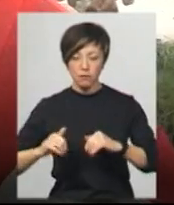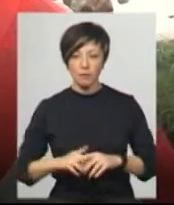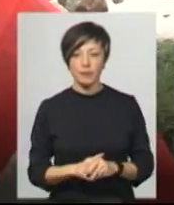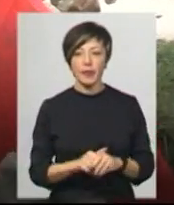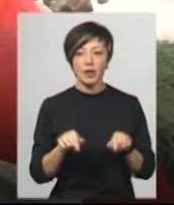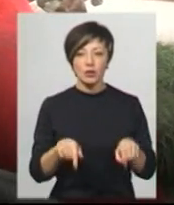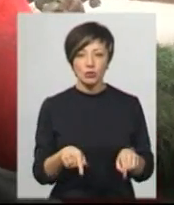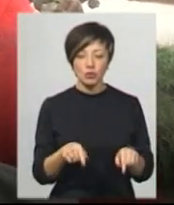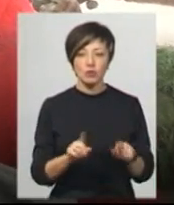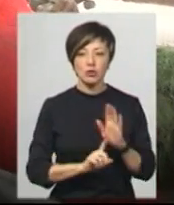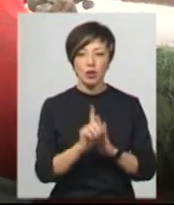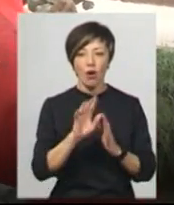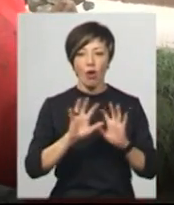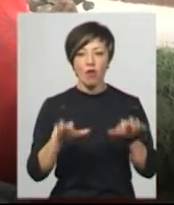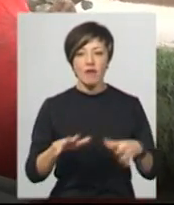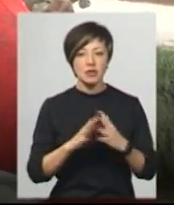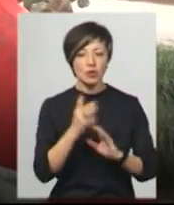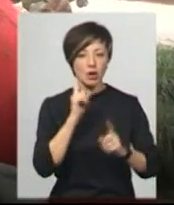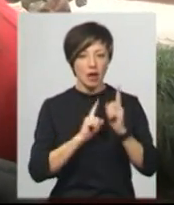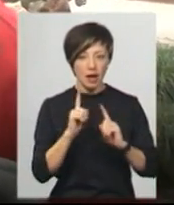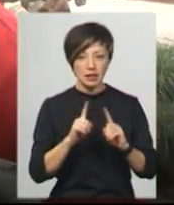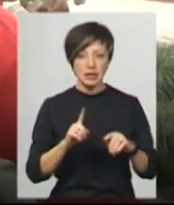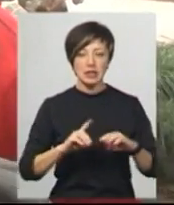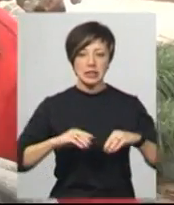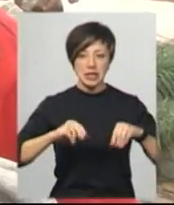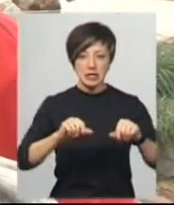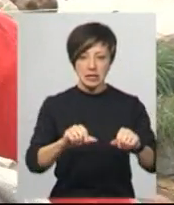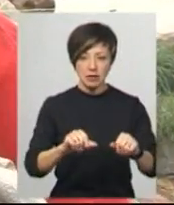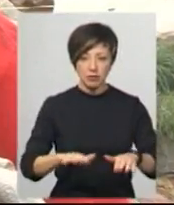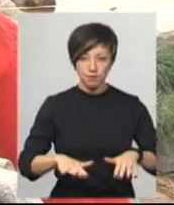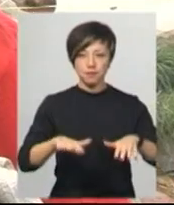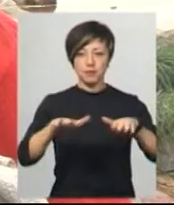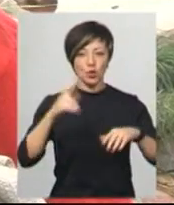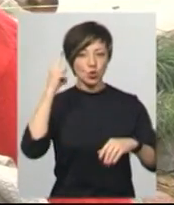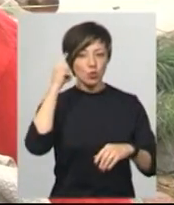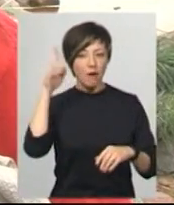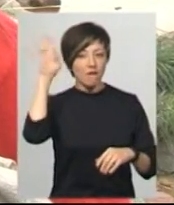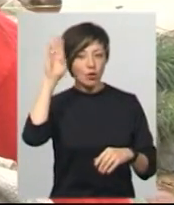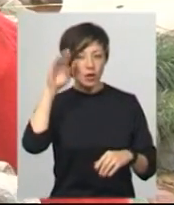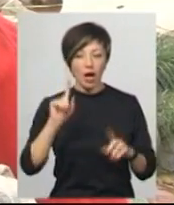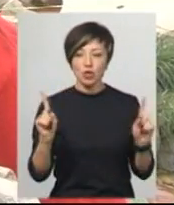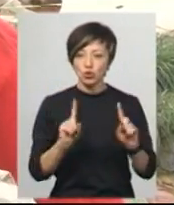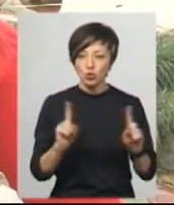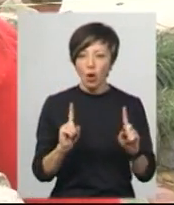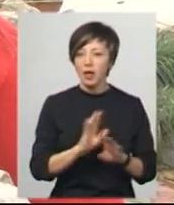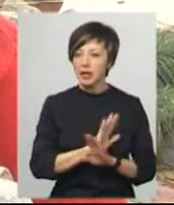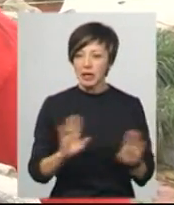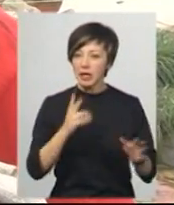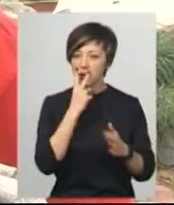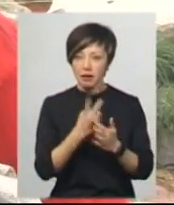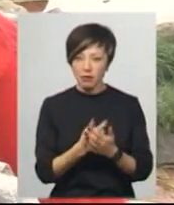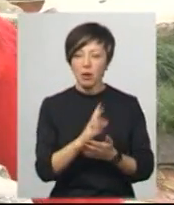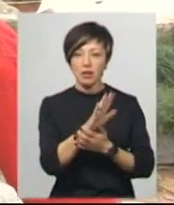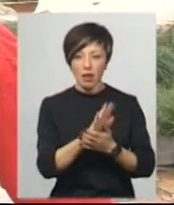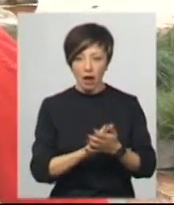Тут взяв голова сільської ради і засипав. Думало, що може вода пішла, але ні, дивимося,